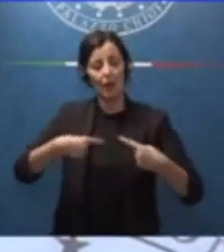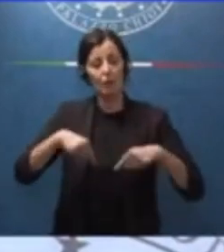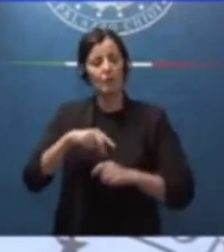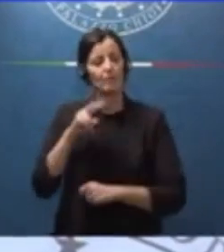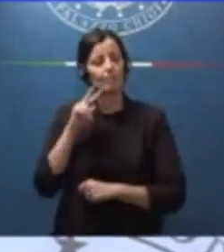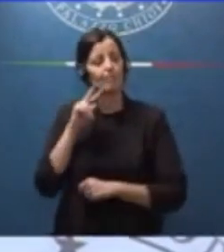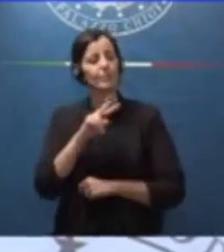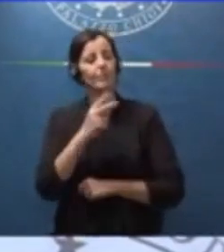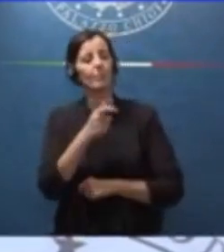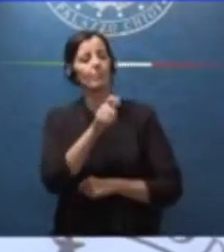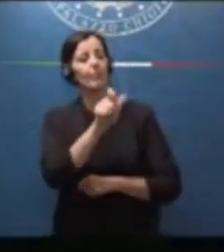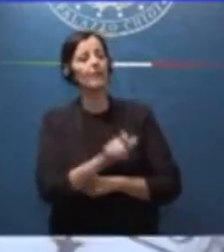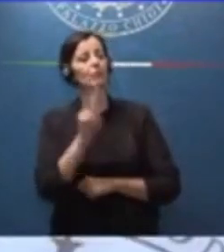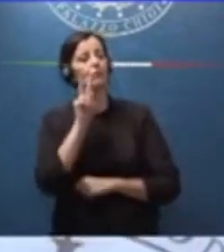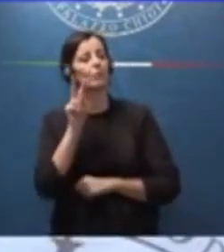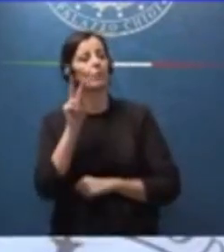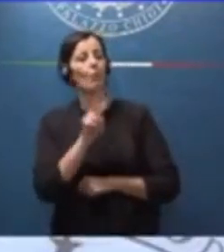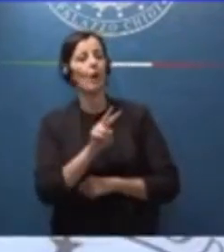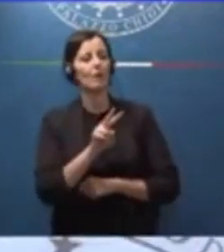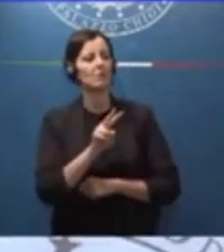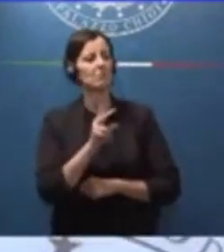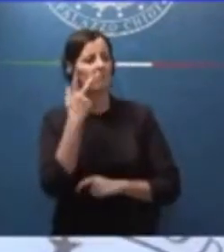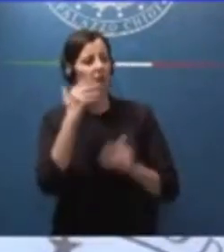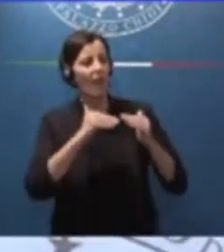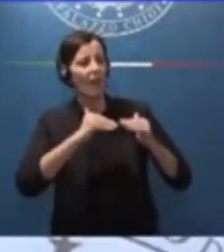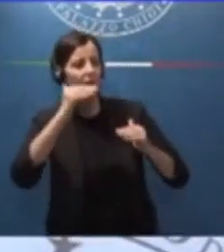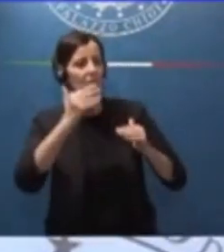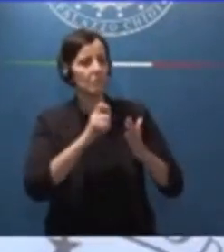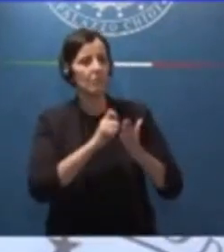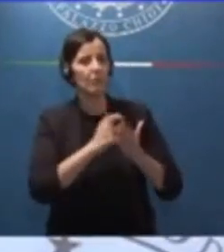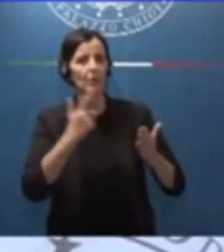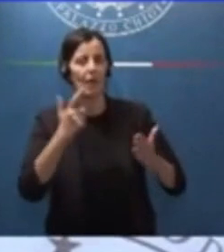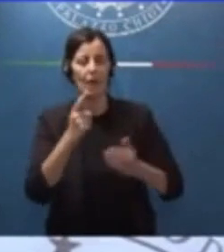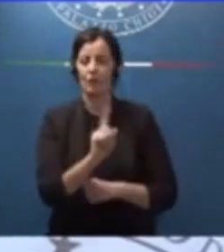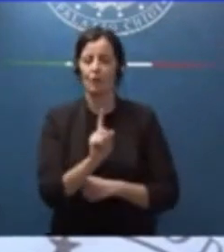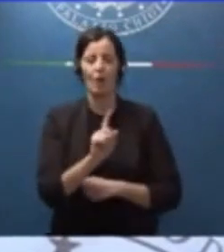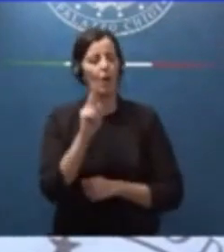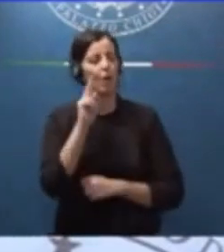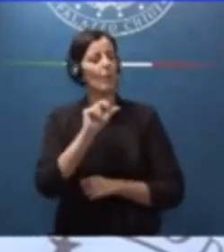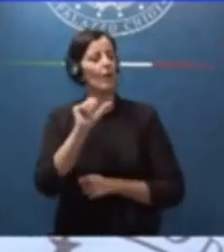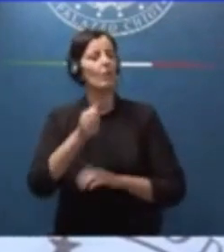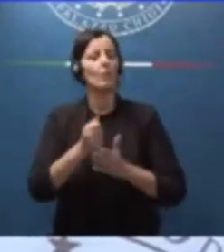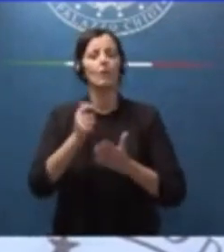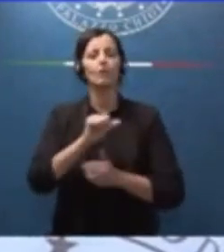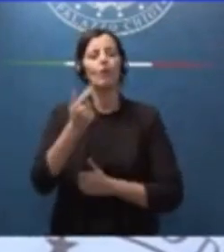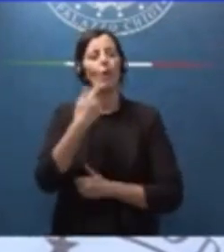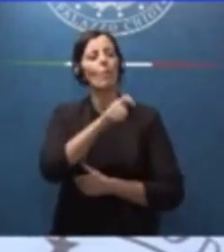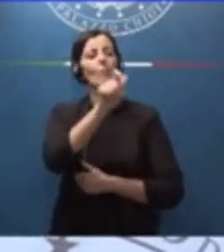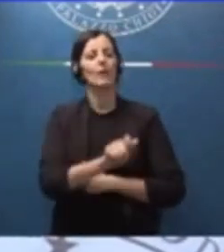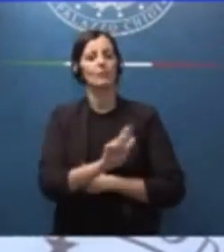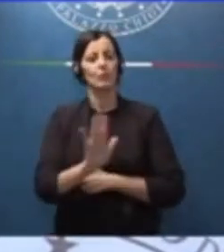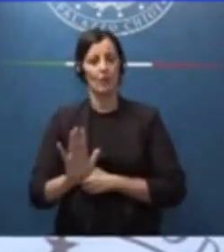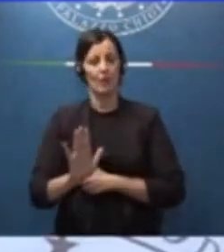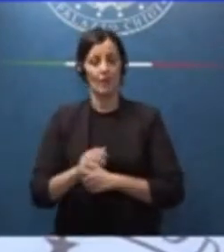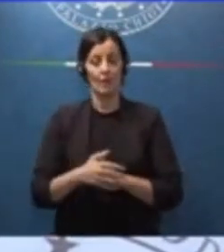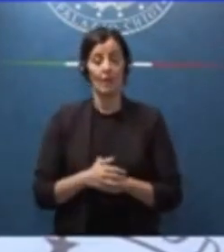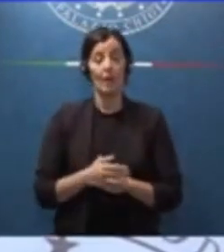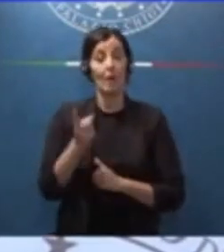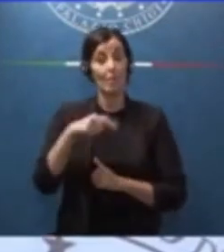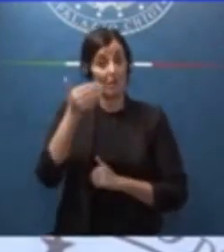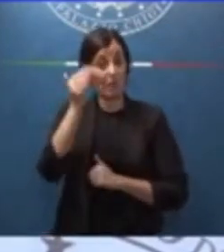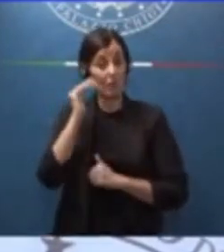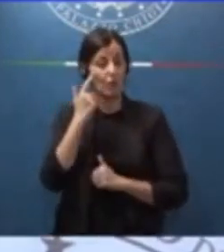persona, senza grado, senza importanza, ma la persona. Per lui ognuno di questi era